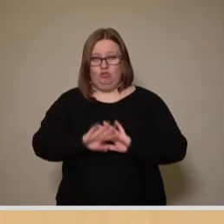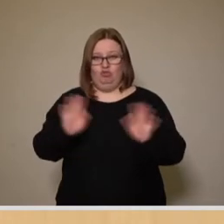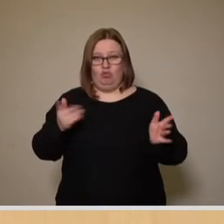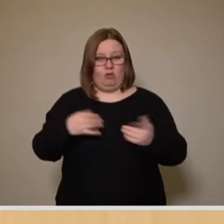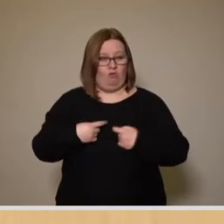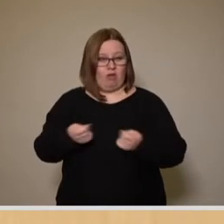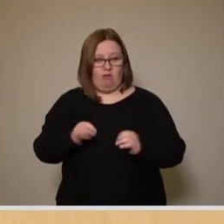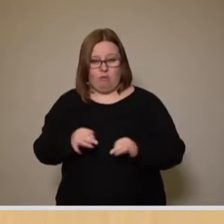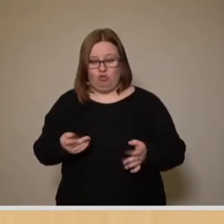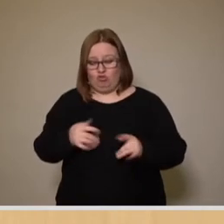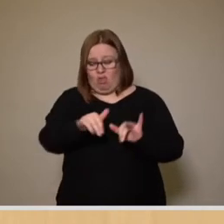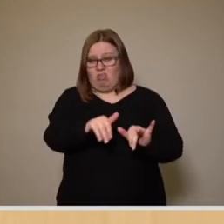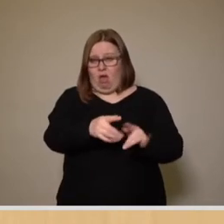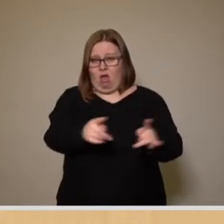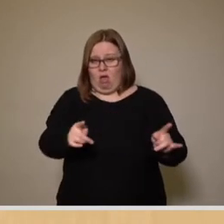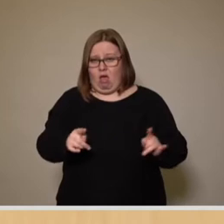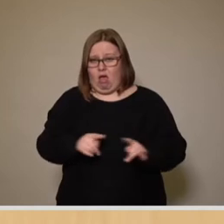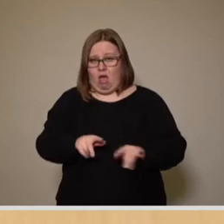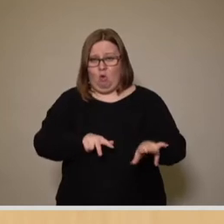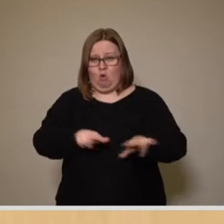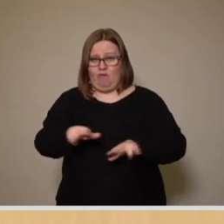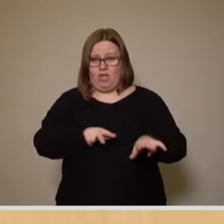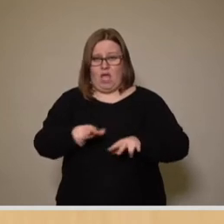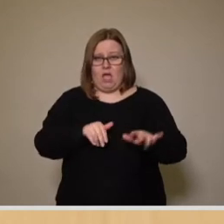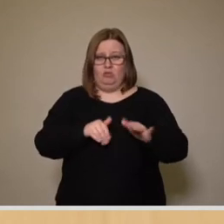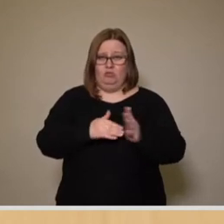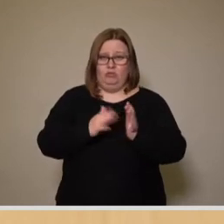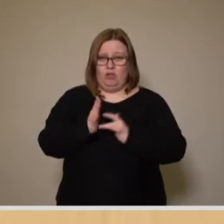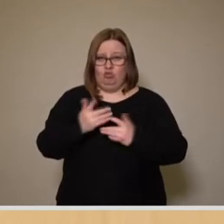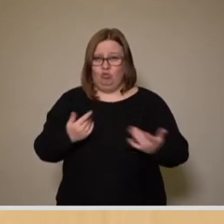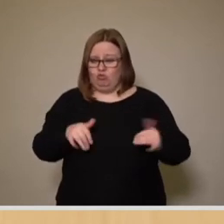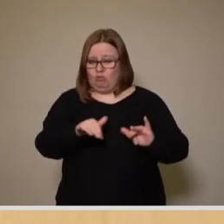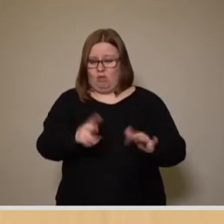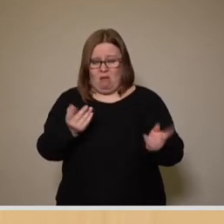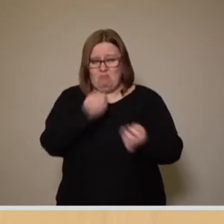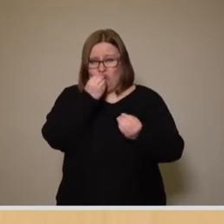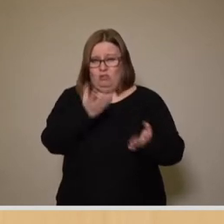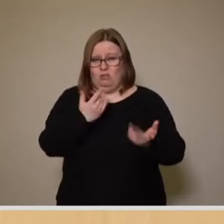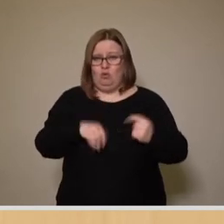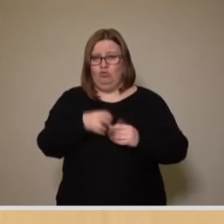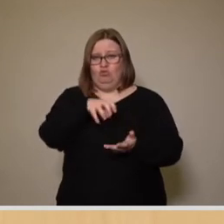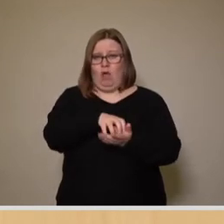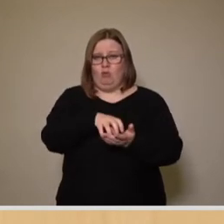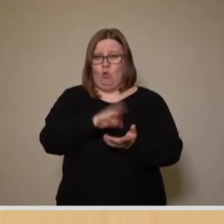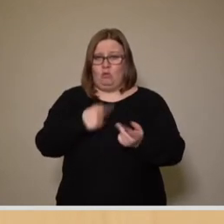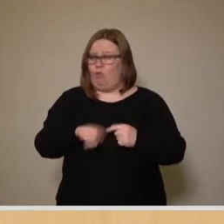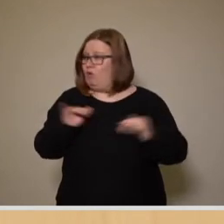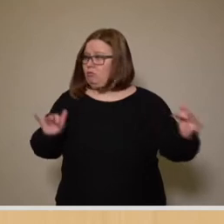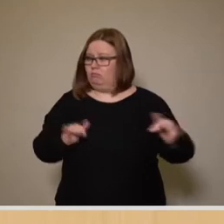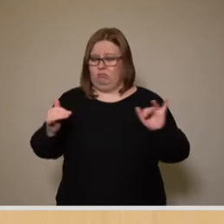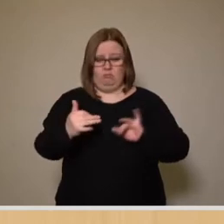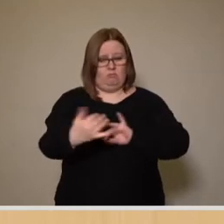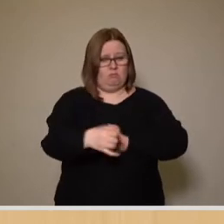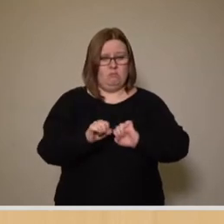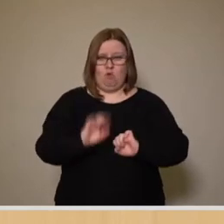verbraucht werden. Die Verkehrsinfrastruktur ist ausgezeichnet und der Standortgut von allen Orten